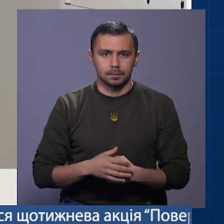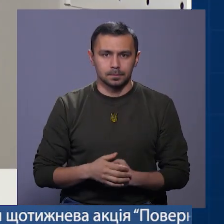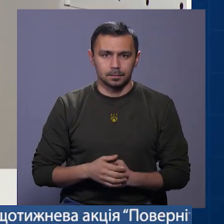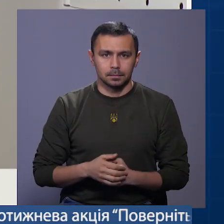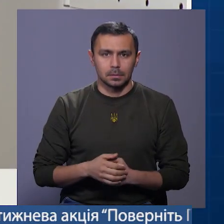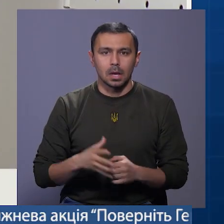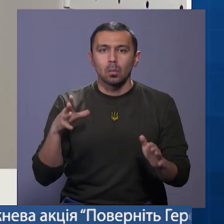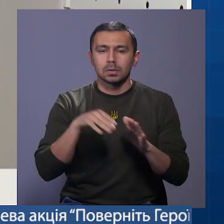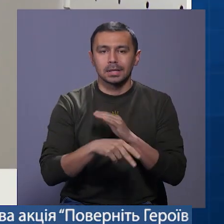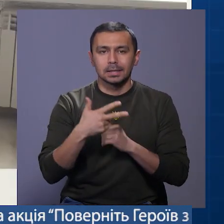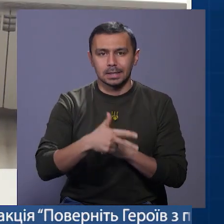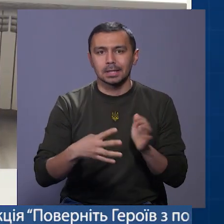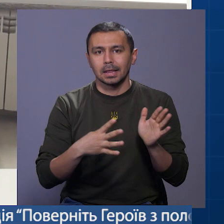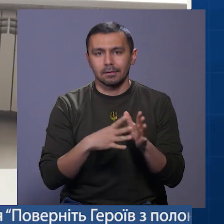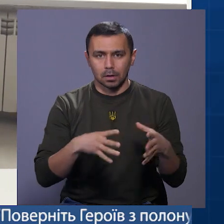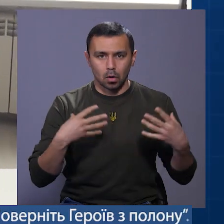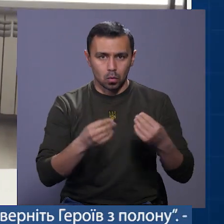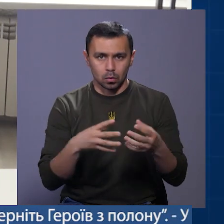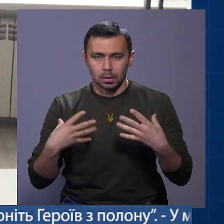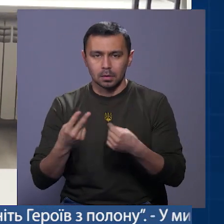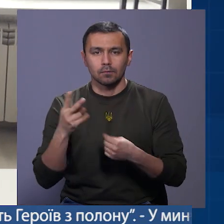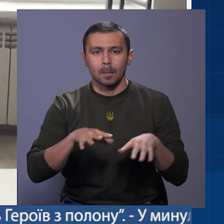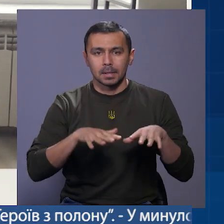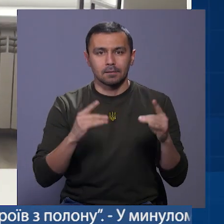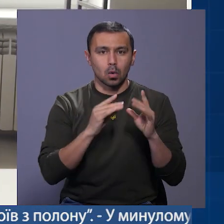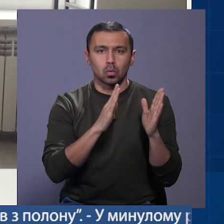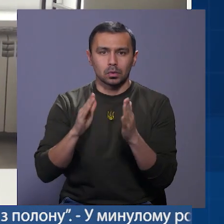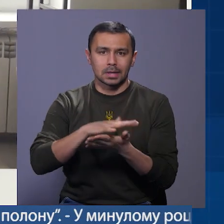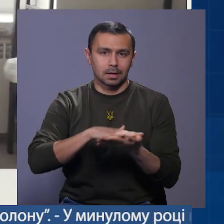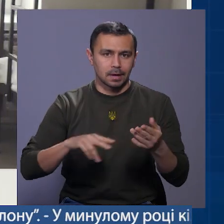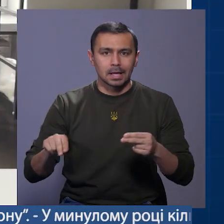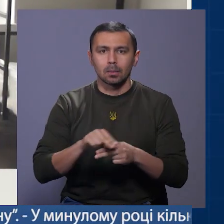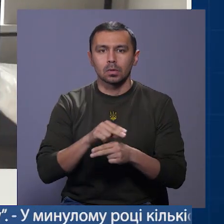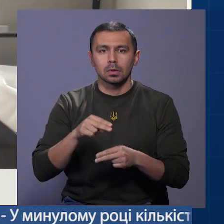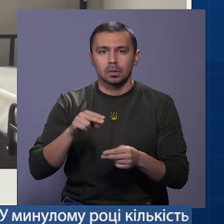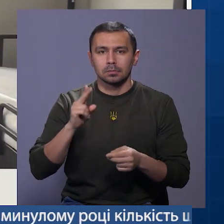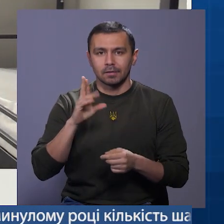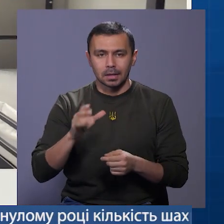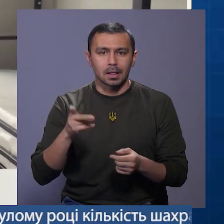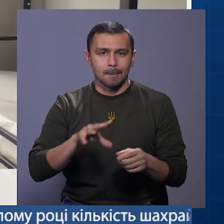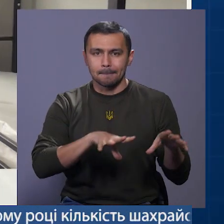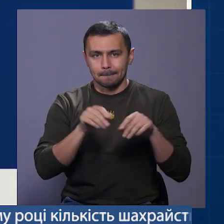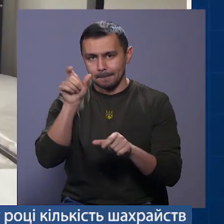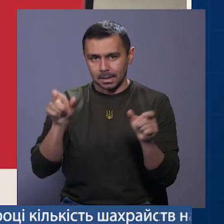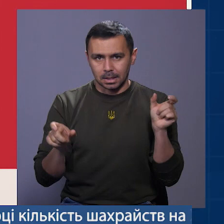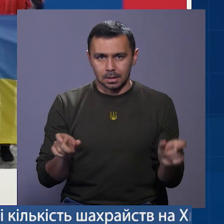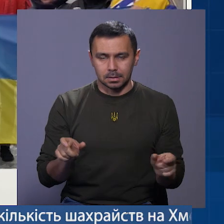Поселять 39 родин. У двох місцевих гуртожитках тривають ремонти помешкань для переселенців.